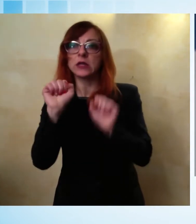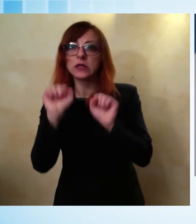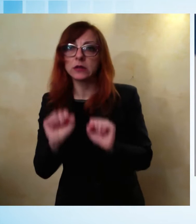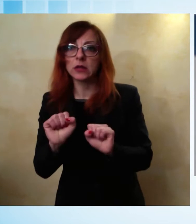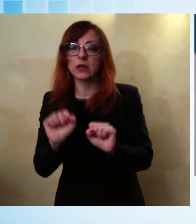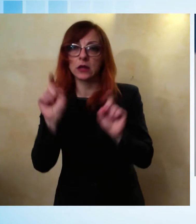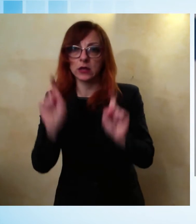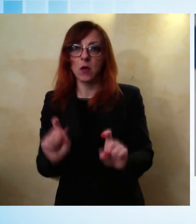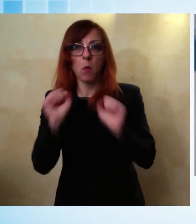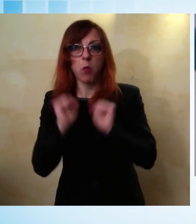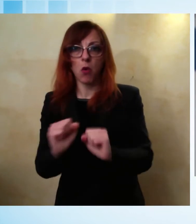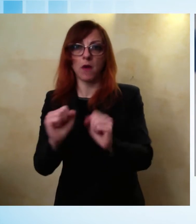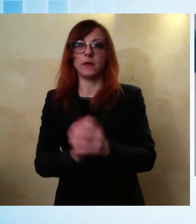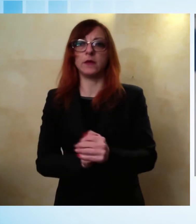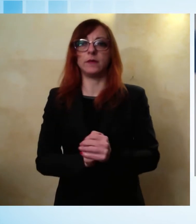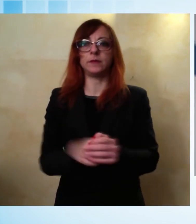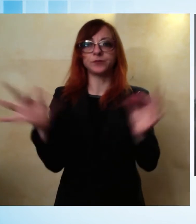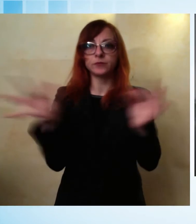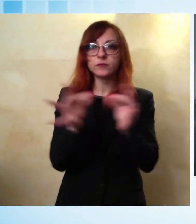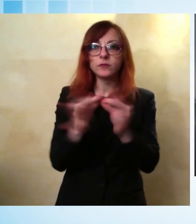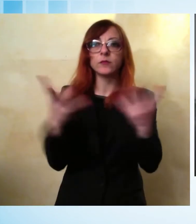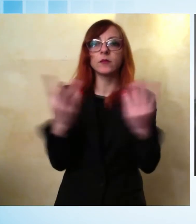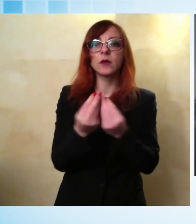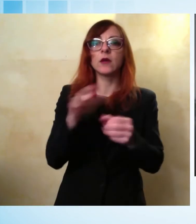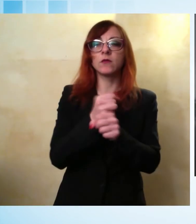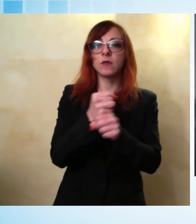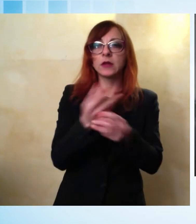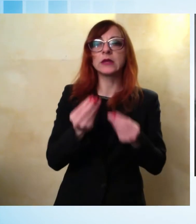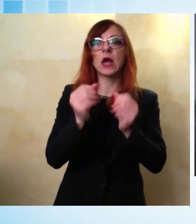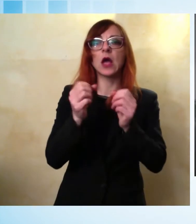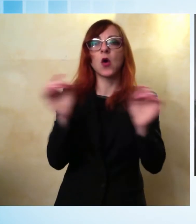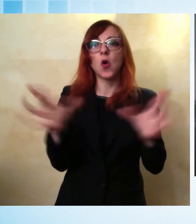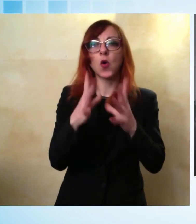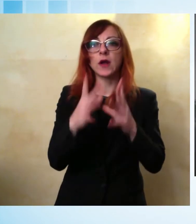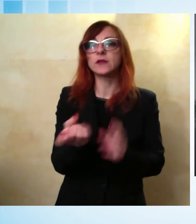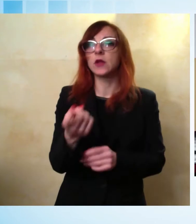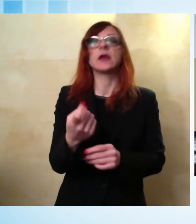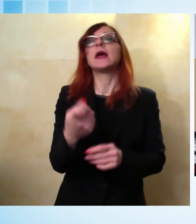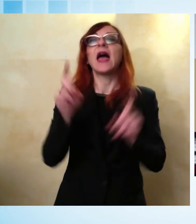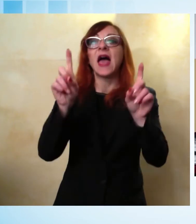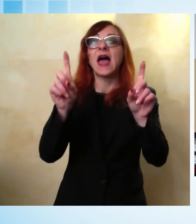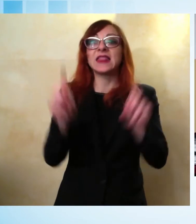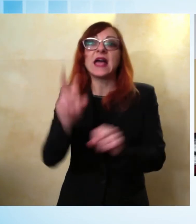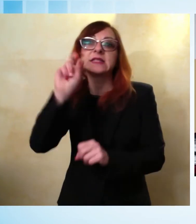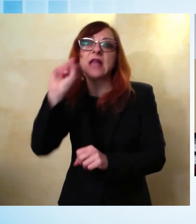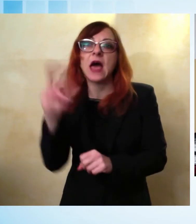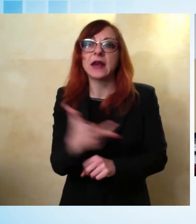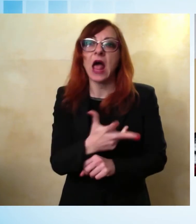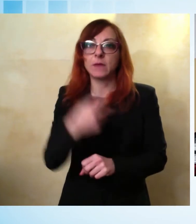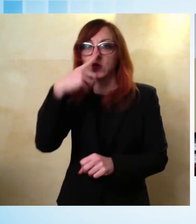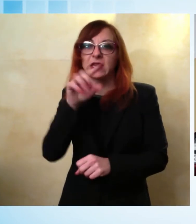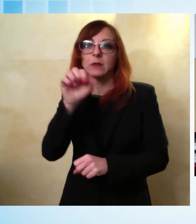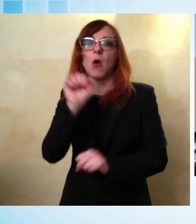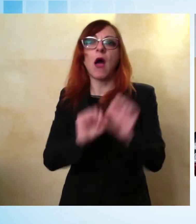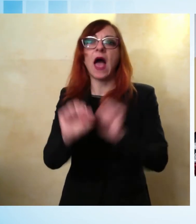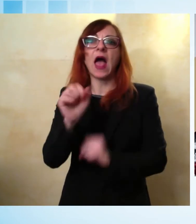organizzazioni sindacali delle farmacie consente inoltre di offrire il test antigenico rapido a tutta la restante popolazione a un